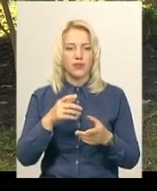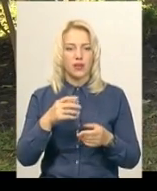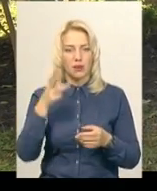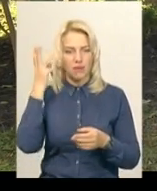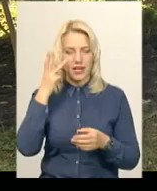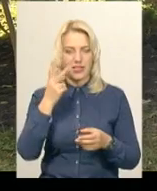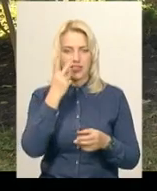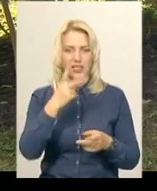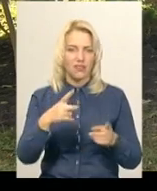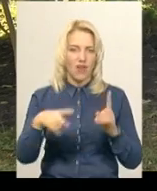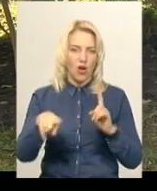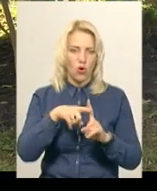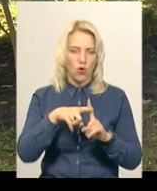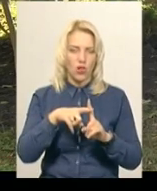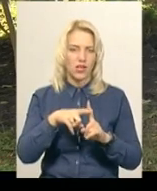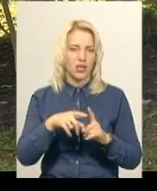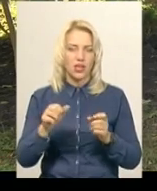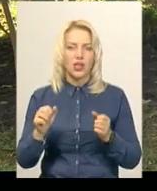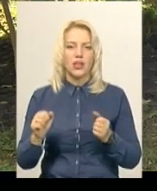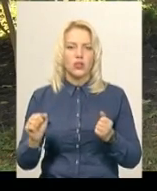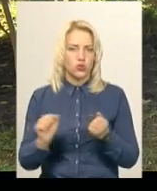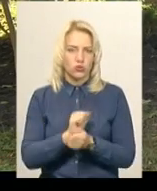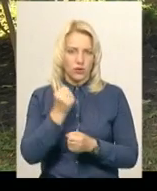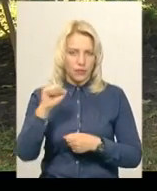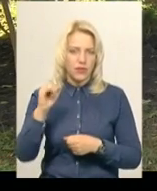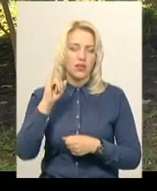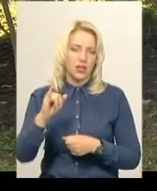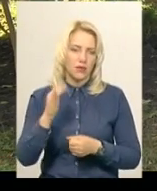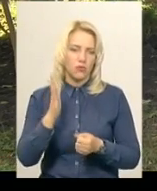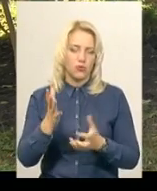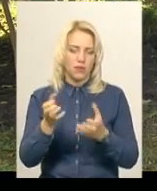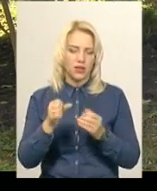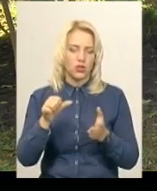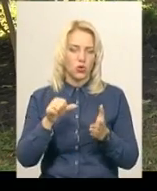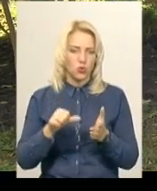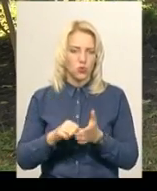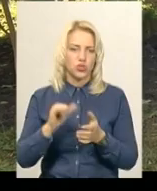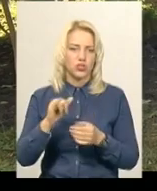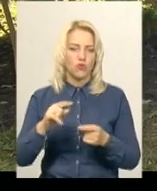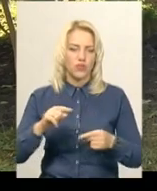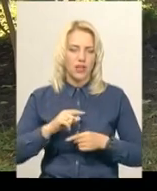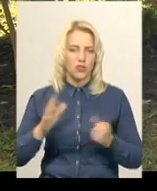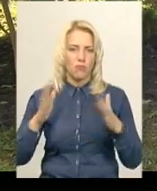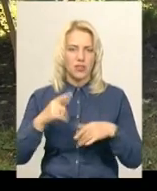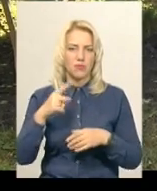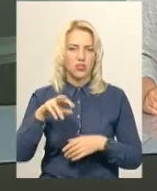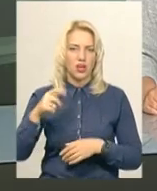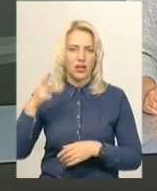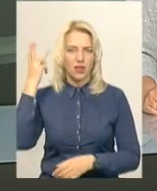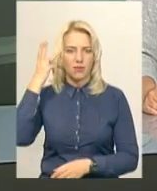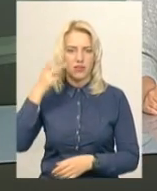«Перлини» і теж брати участь у фінальній матчі першої ліги Чемпіонату Хмельницької області.